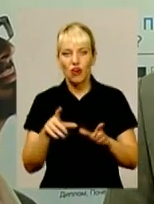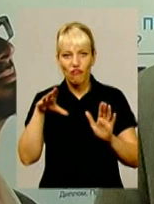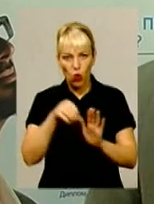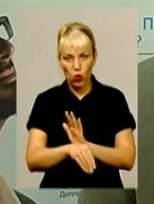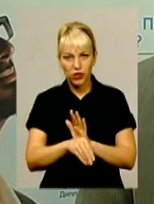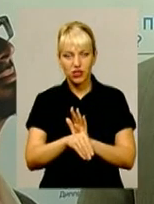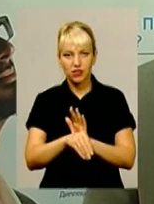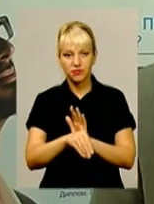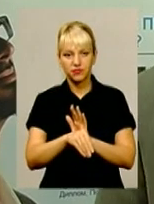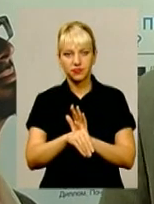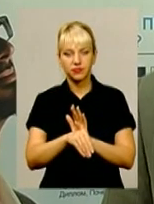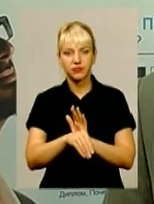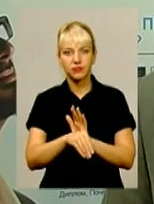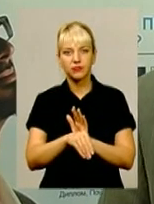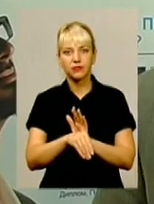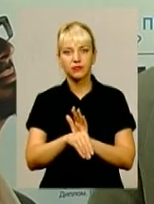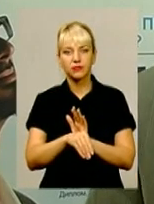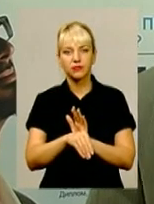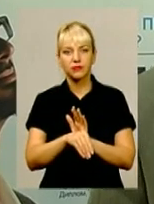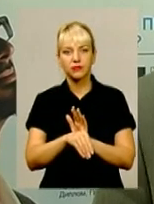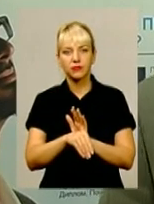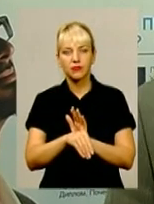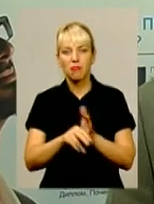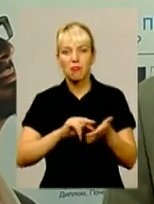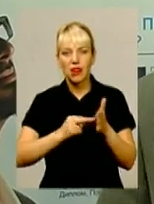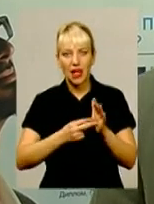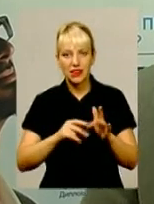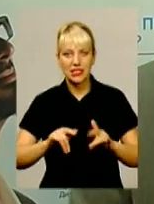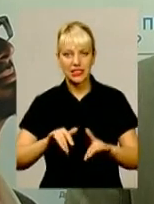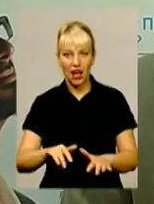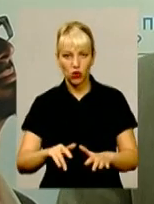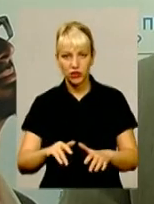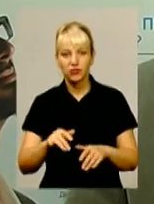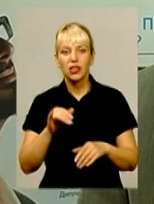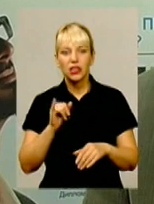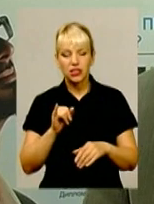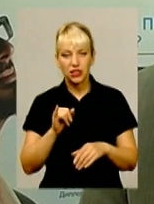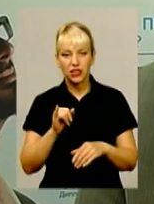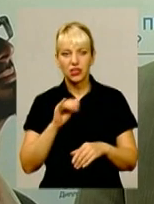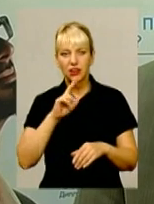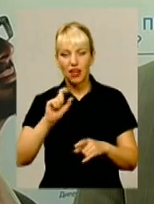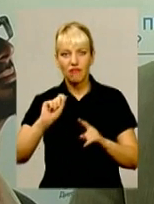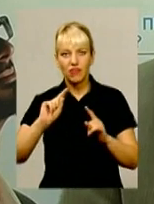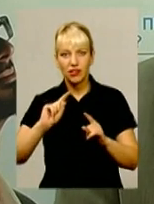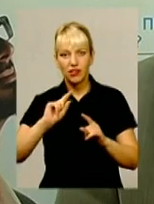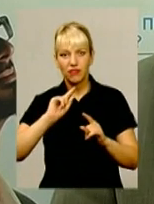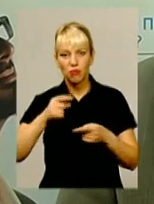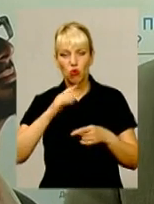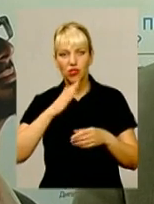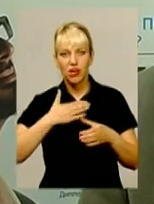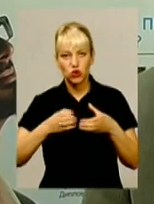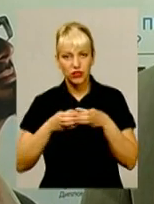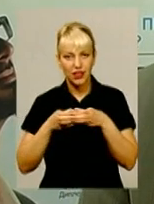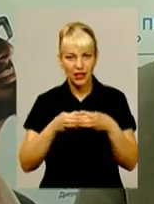в план заходів, і, до речі, на вимогу нашої делегації вона вперше